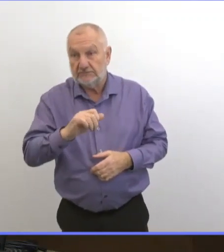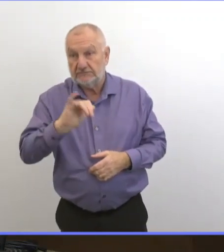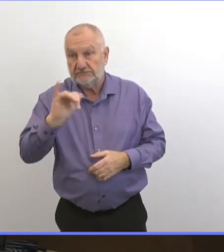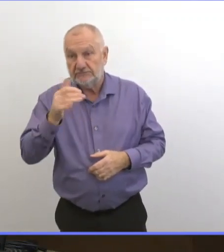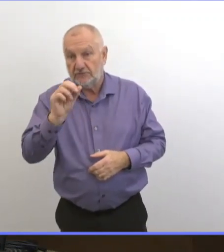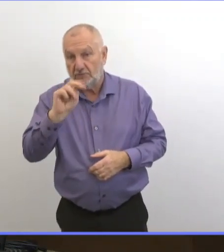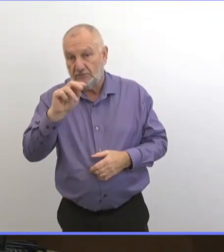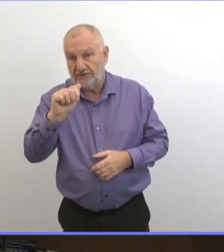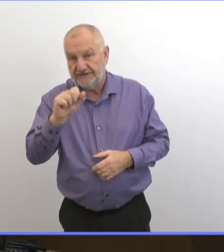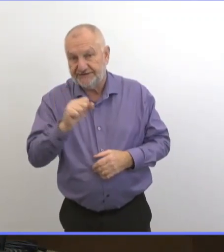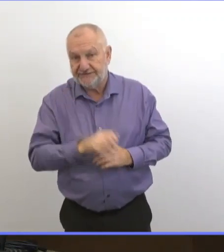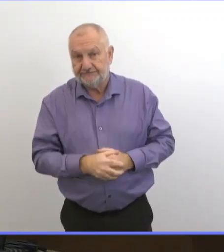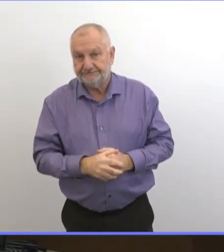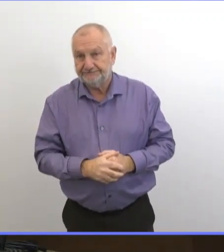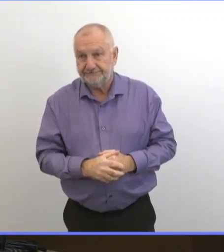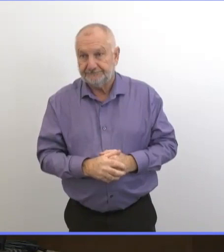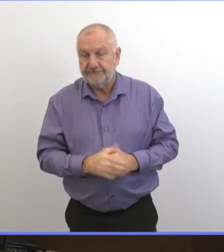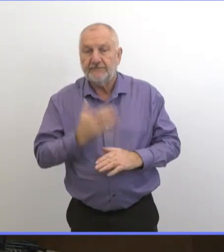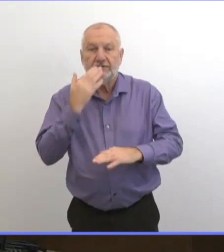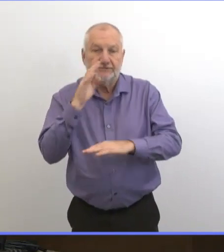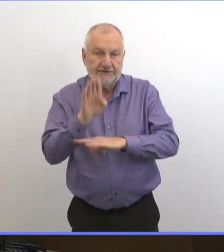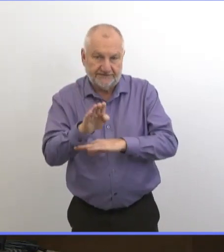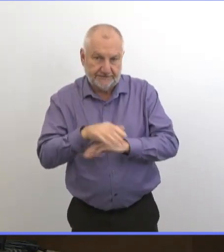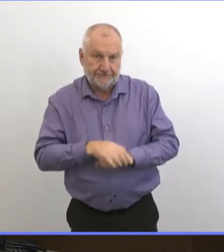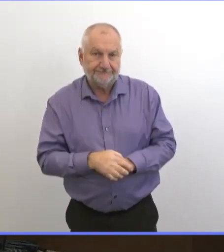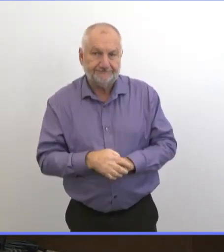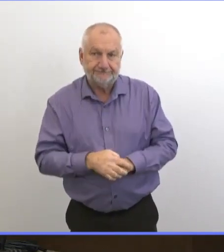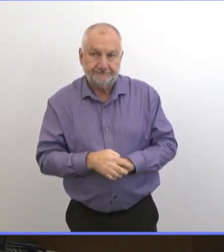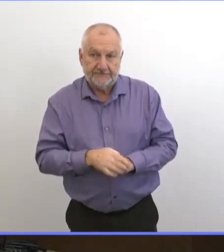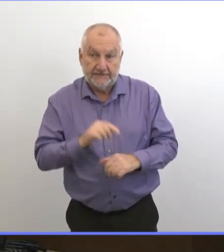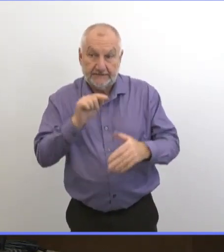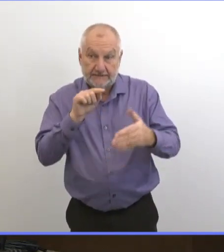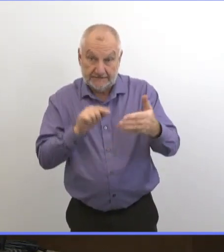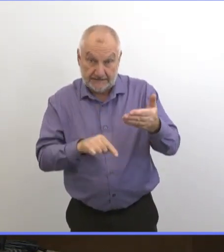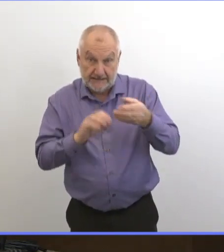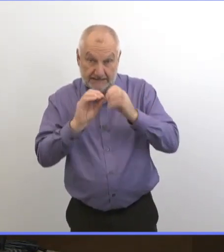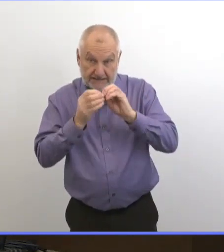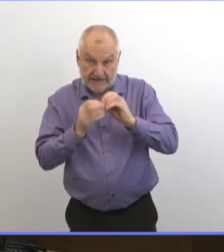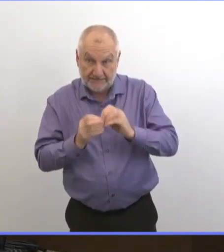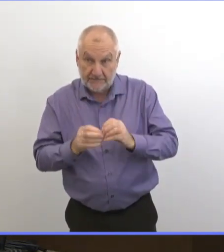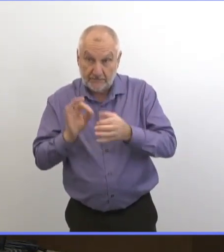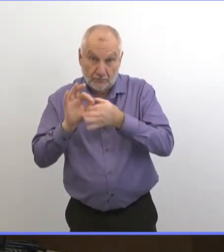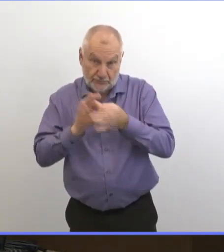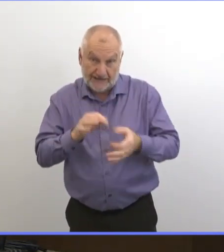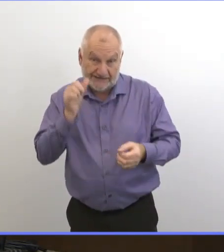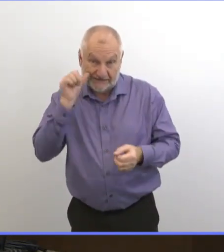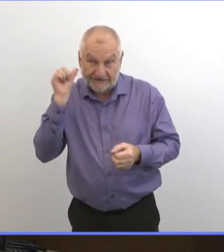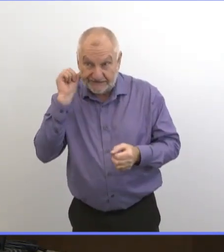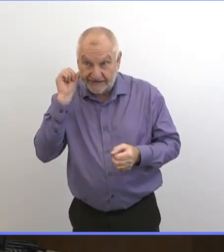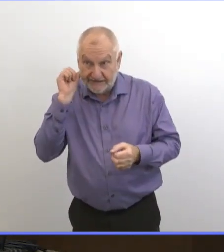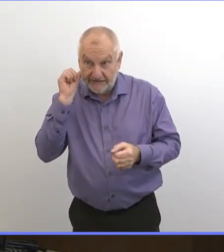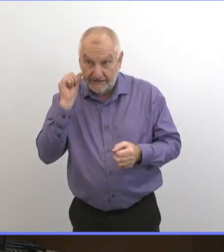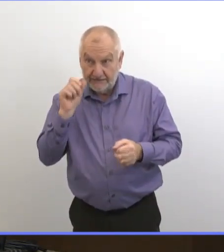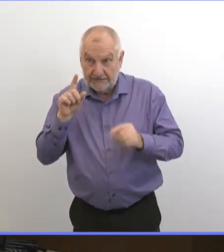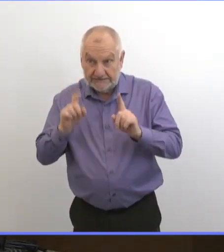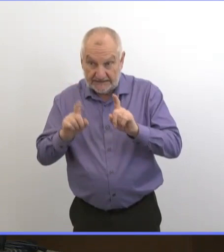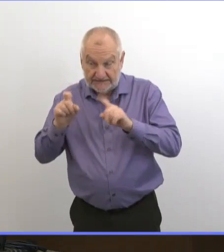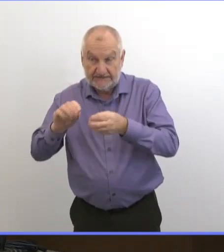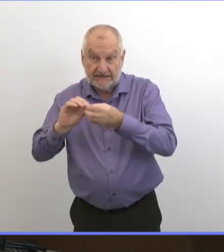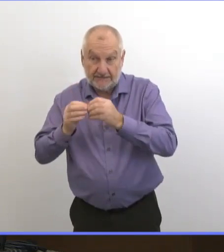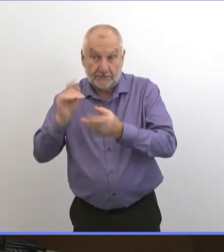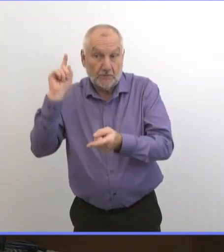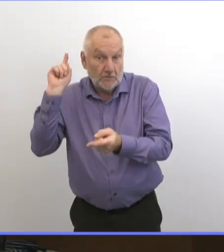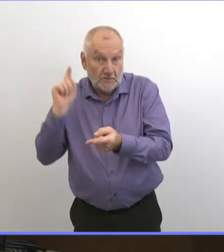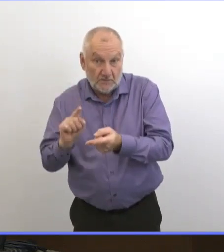Bonjour Dr. Houssin. Si je regarde les données d'hier, j'ai vu que le nombre de tests avait vraiment